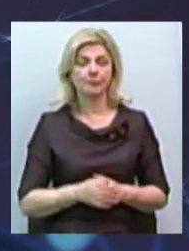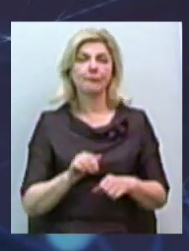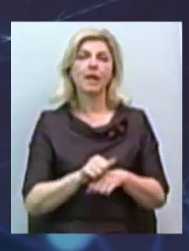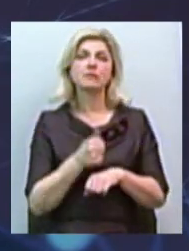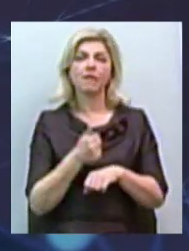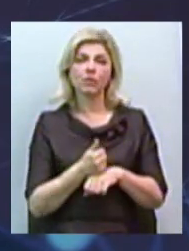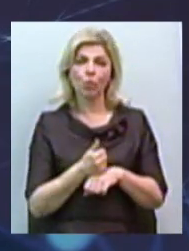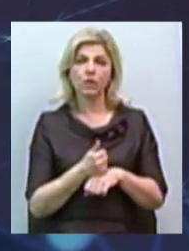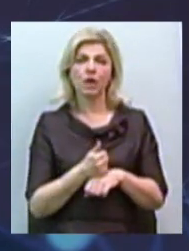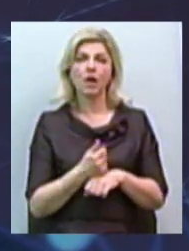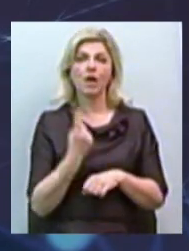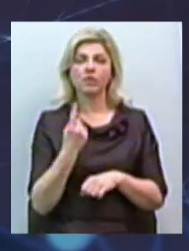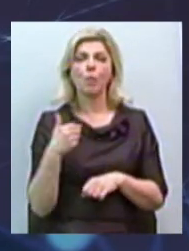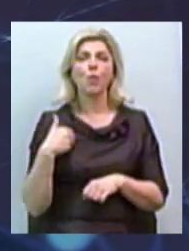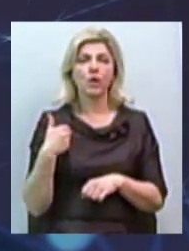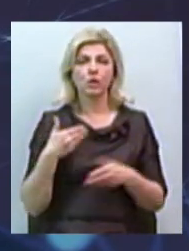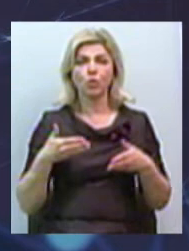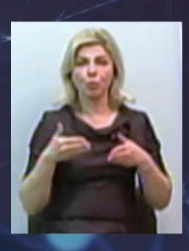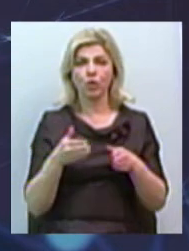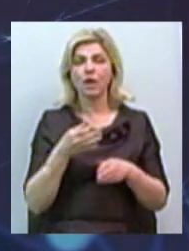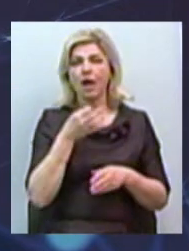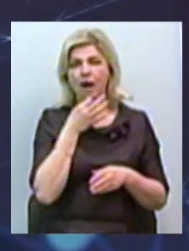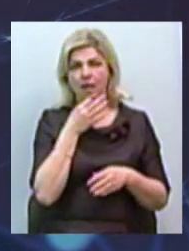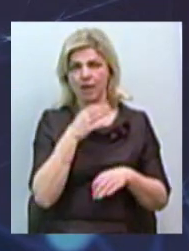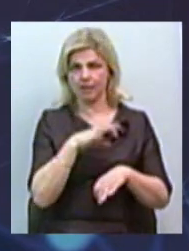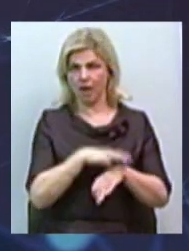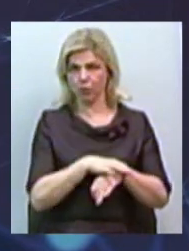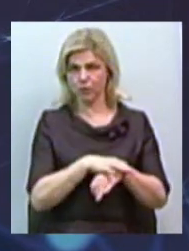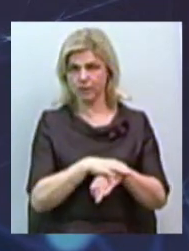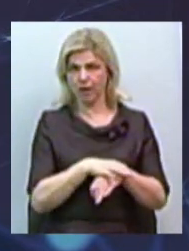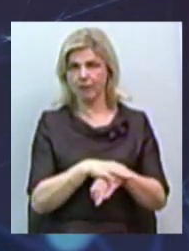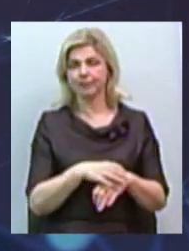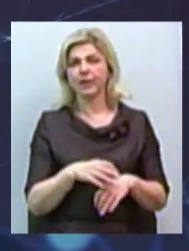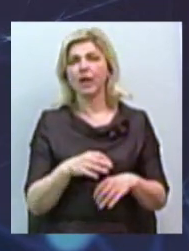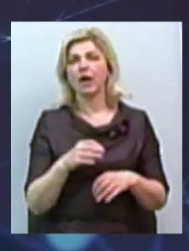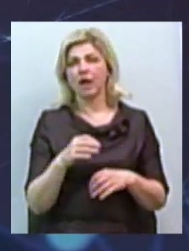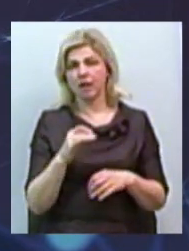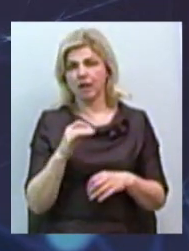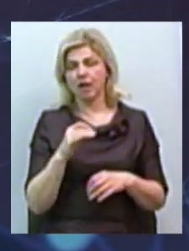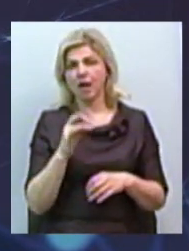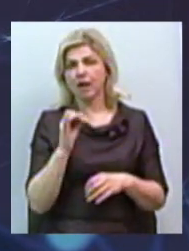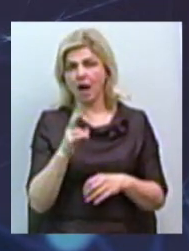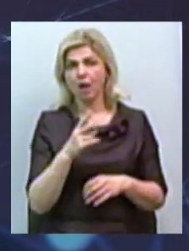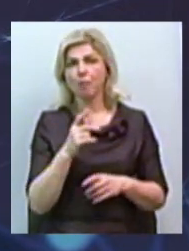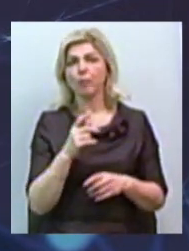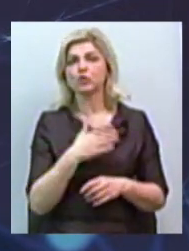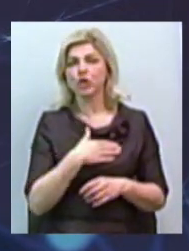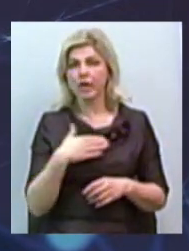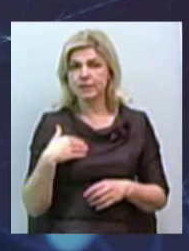і найэффективний путь – це рання діагностіка, рання діагностіка рака молочной жилізы. Ну,